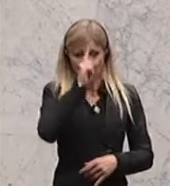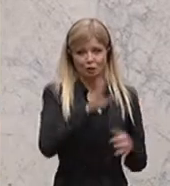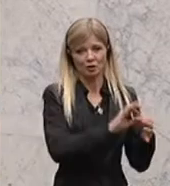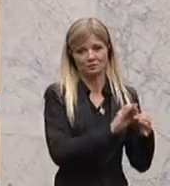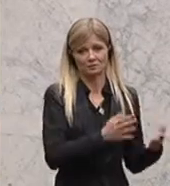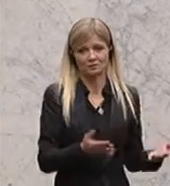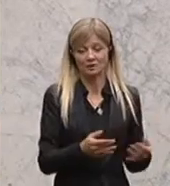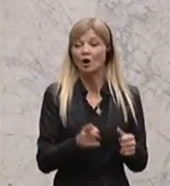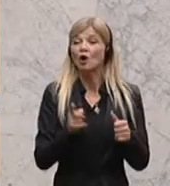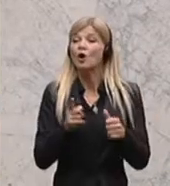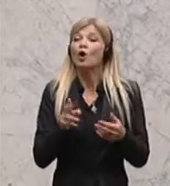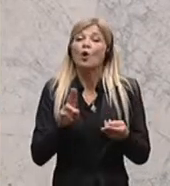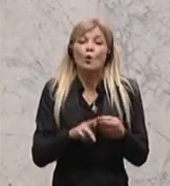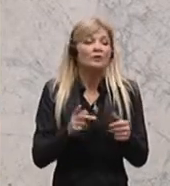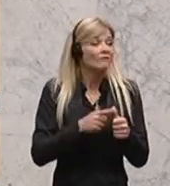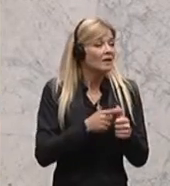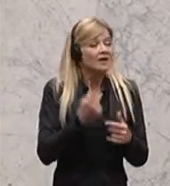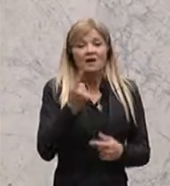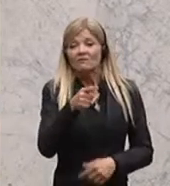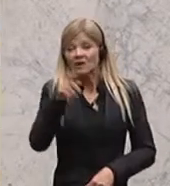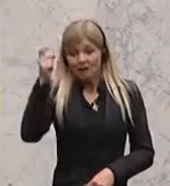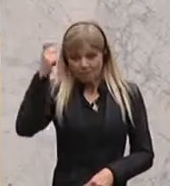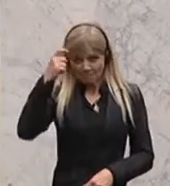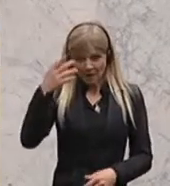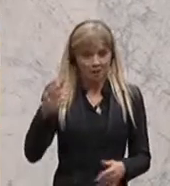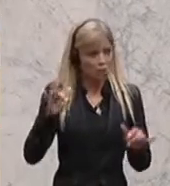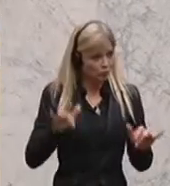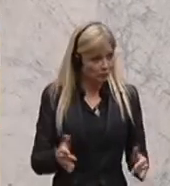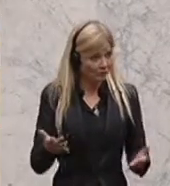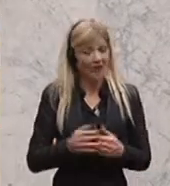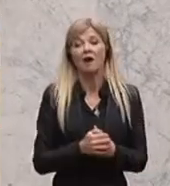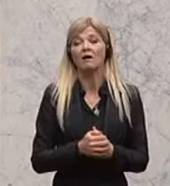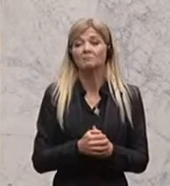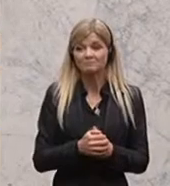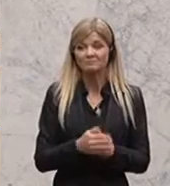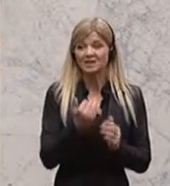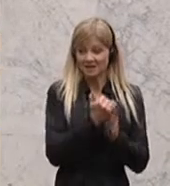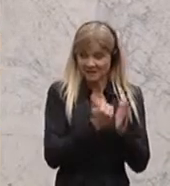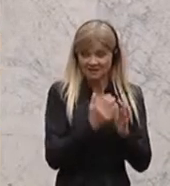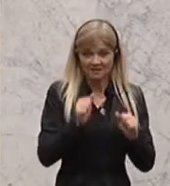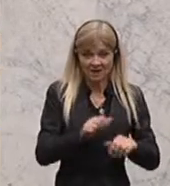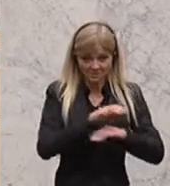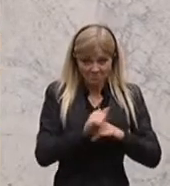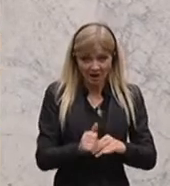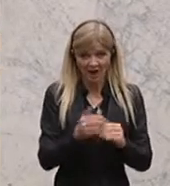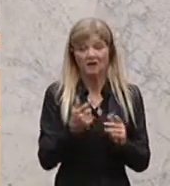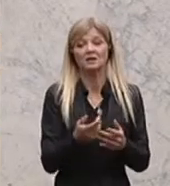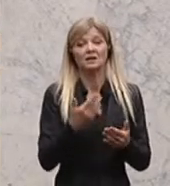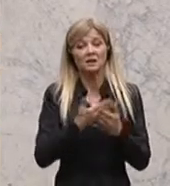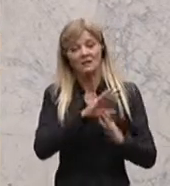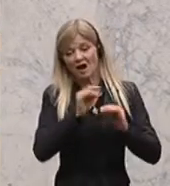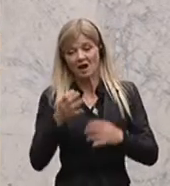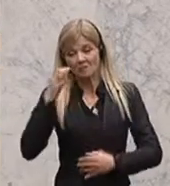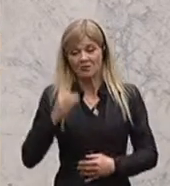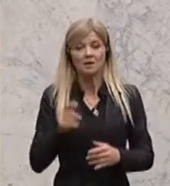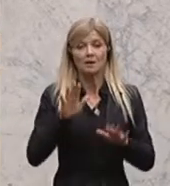jemand meint, dass man ein Gesetz machen kann, dass alle verpflichtet werden, in Österreich zu bleiben. Weiß ich nicht, ist eine gute Idee, aber rechtlich